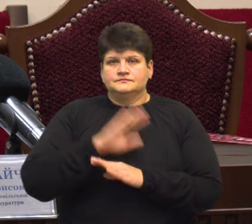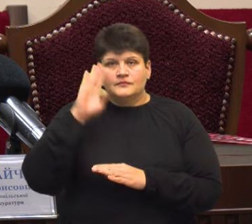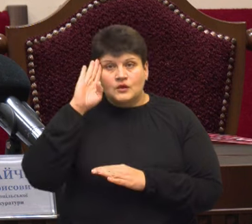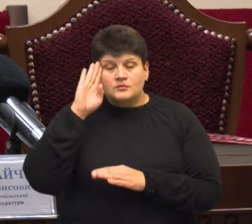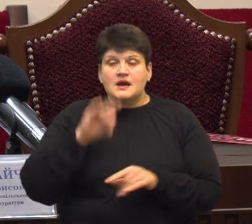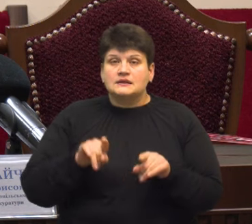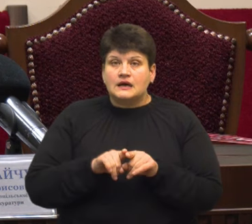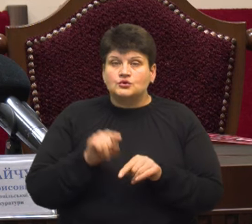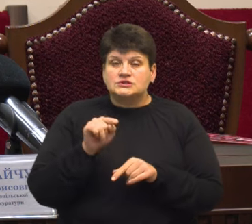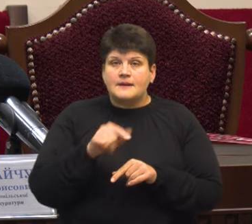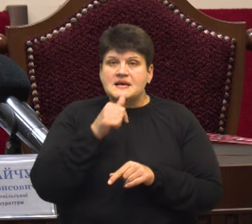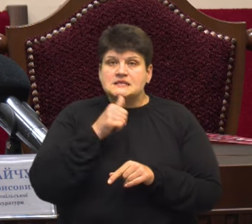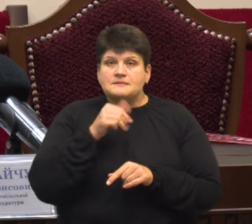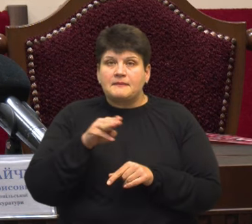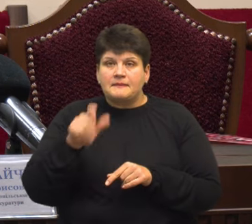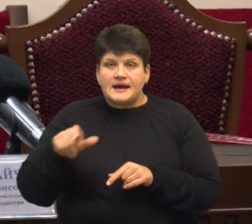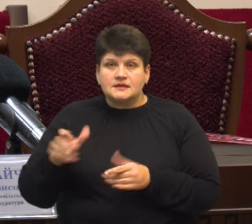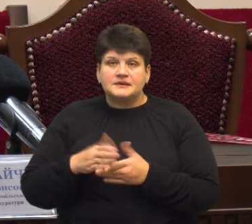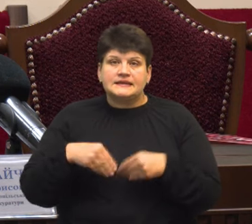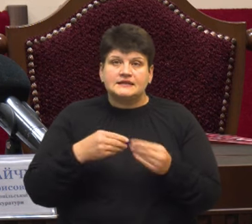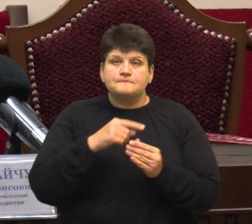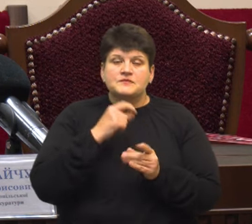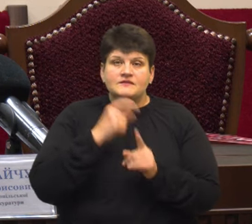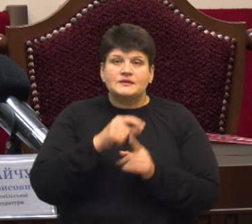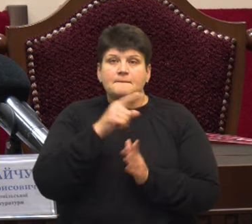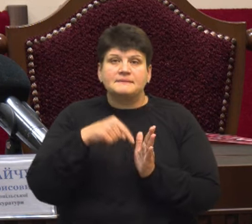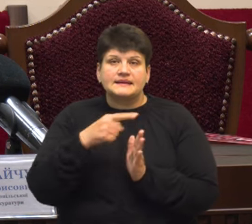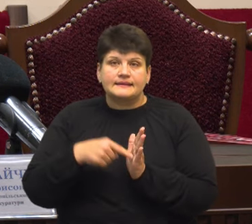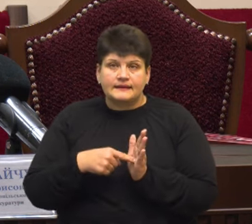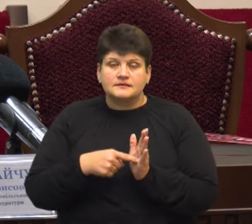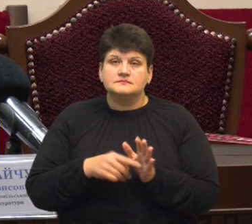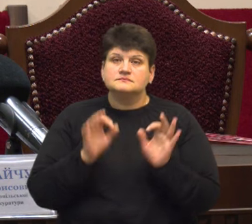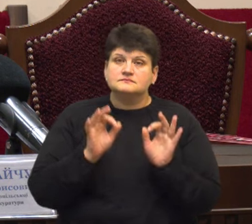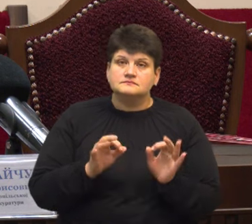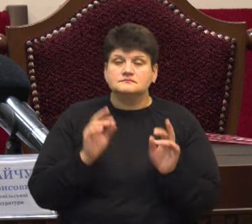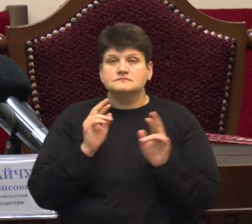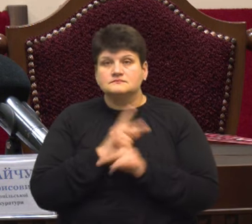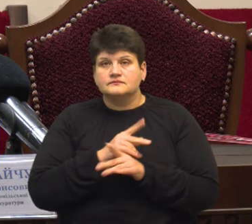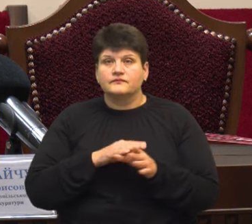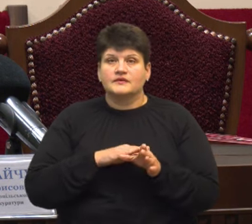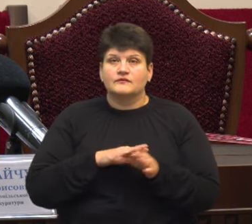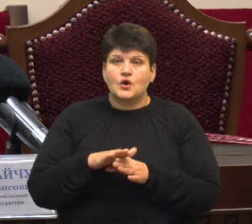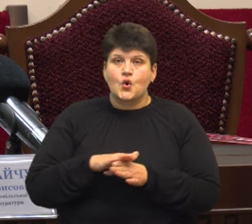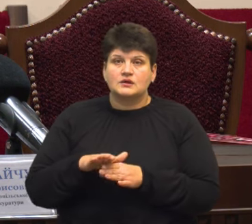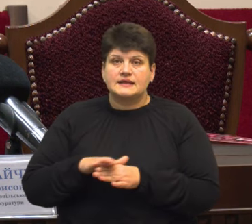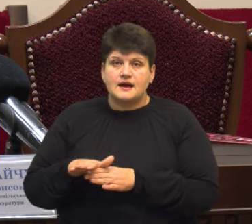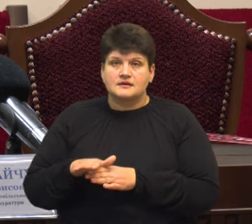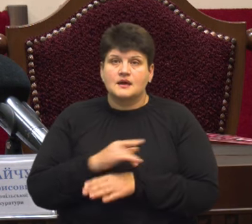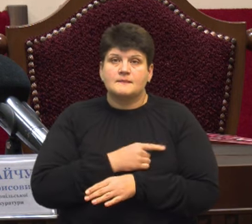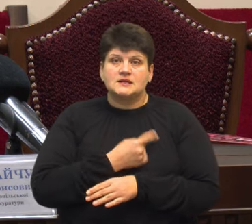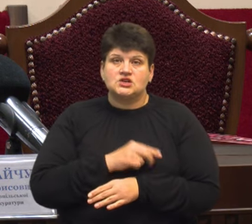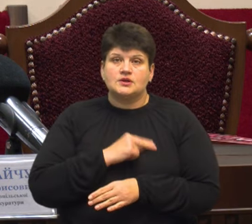А також там експерти мають дати відповідь на запитання щодо належного чи неналежного виконання медичними